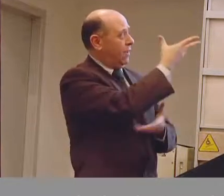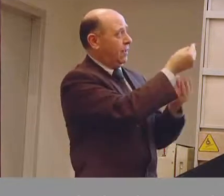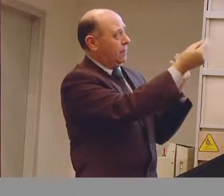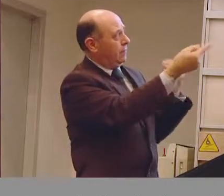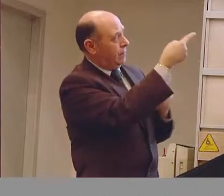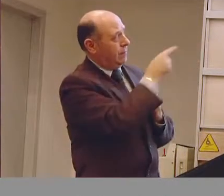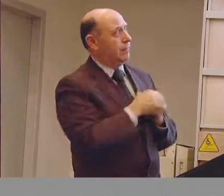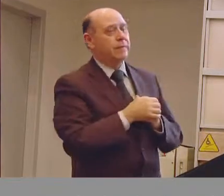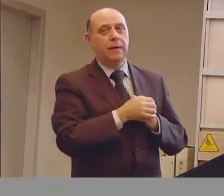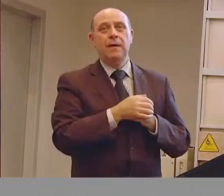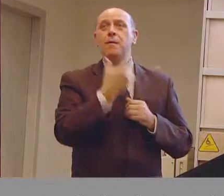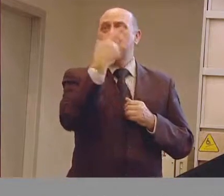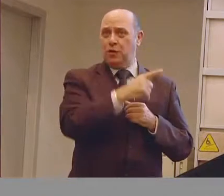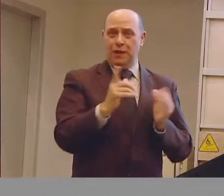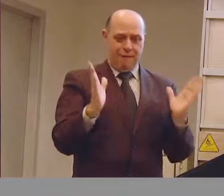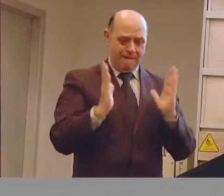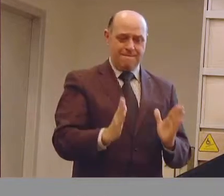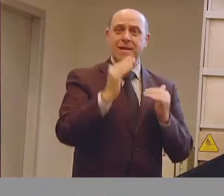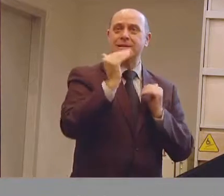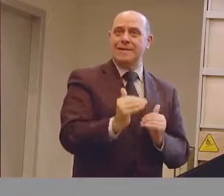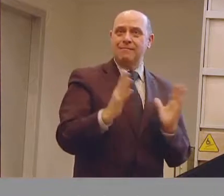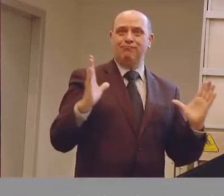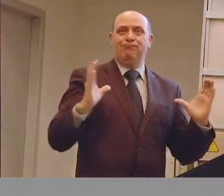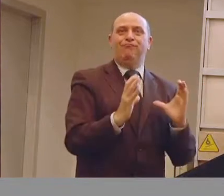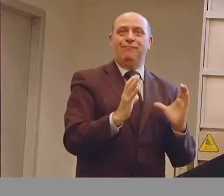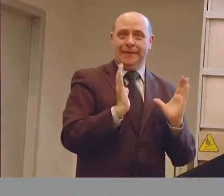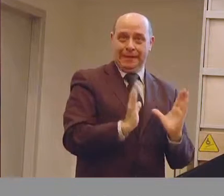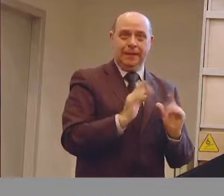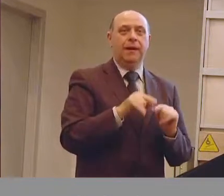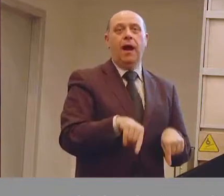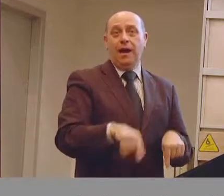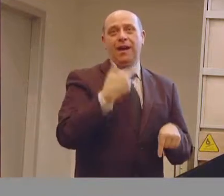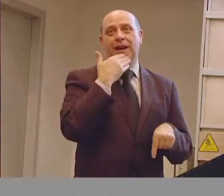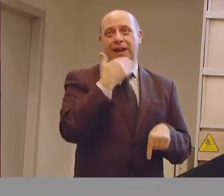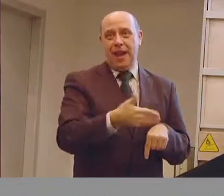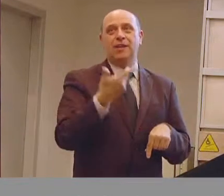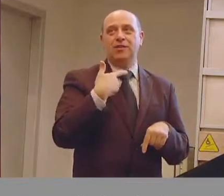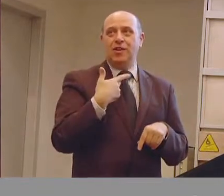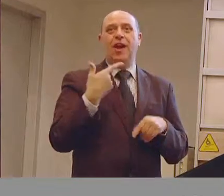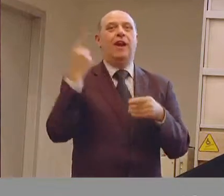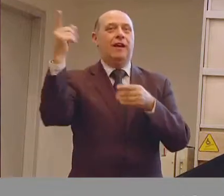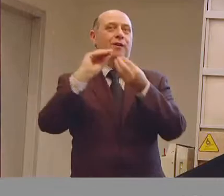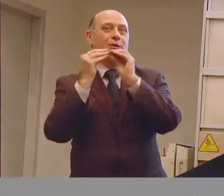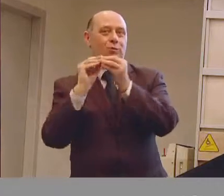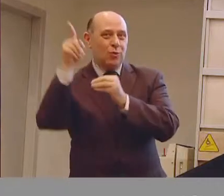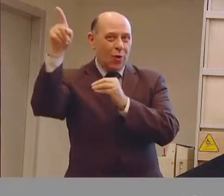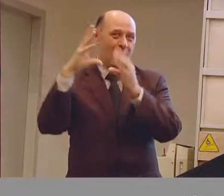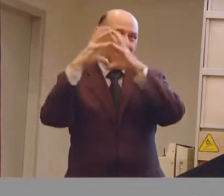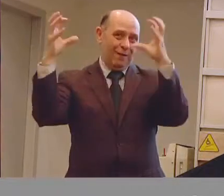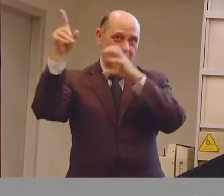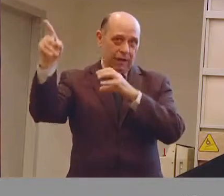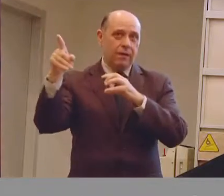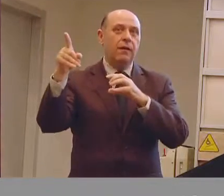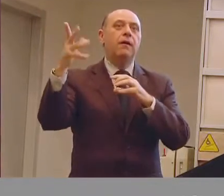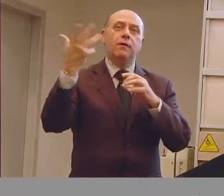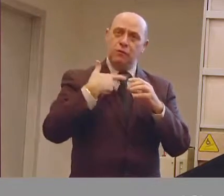sono dei sistemi estremamente compatti, sono dei sistemi che adesso grazie anche all'intervento dei costruttori di smartphone colloquiano con le